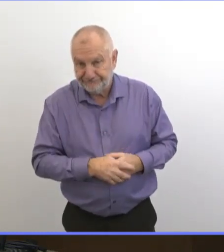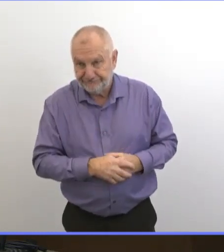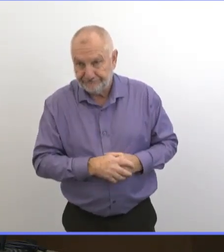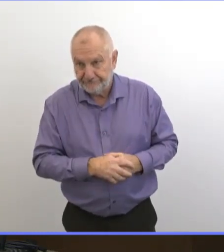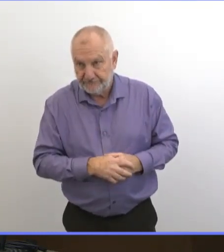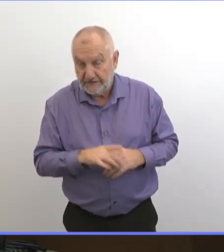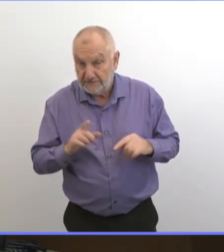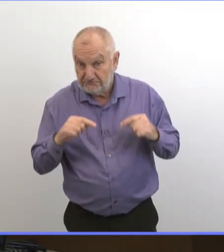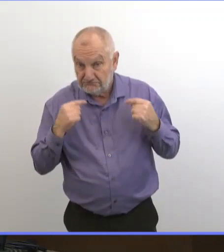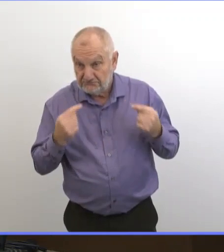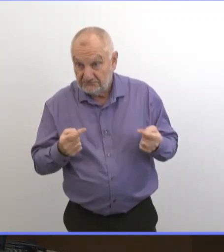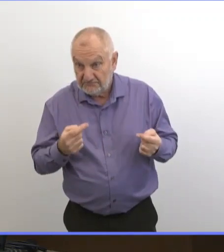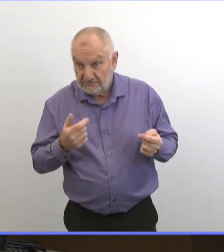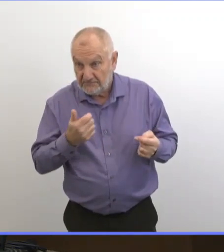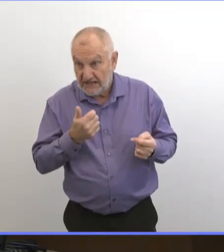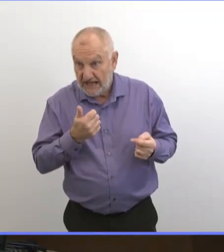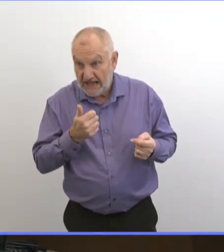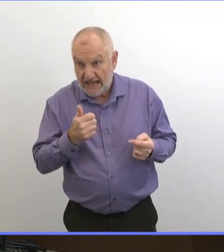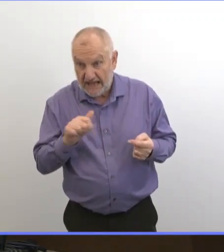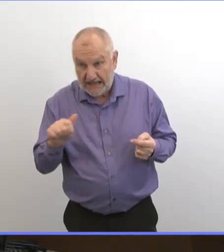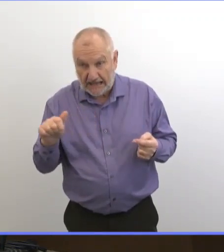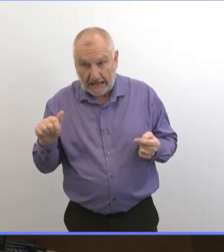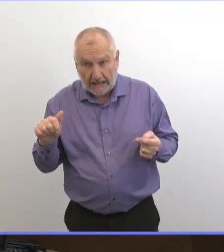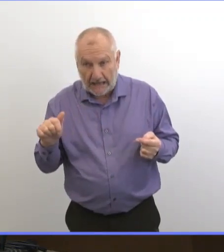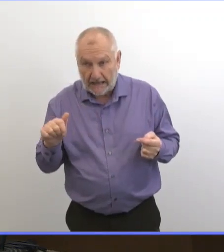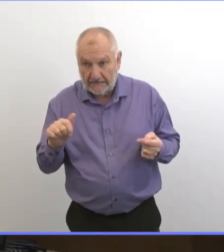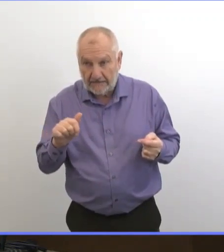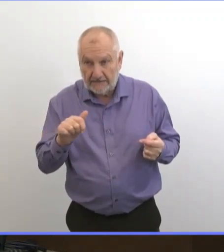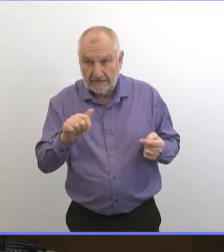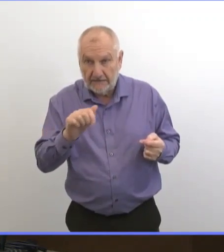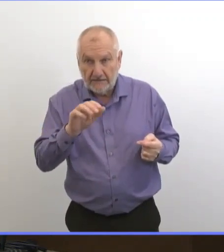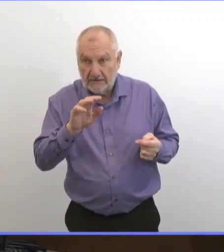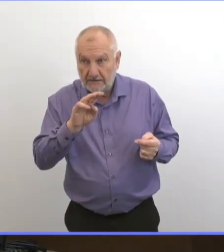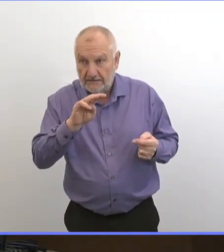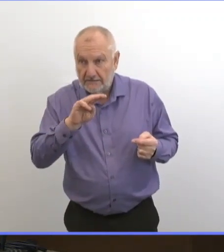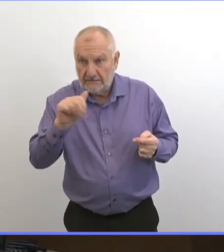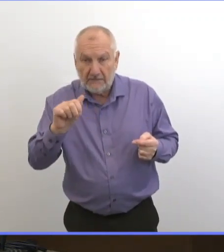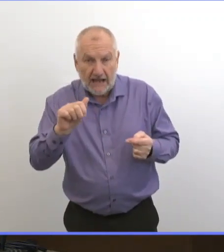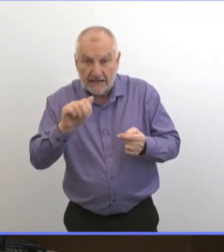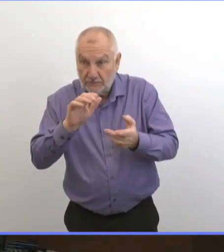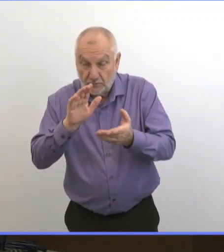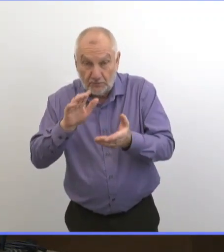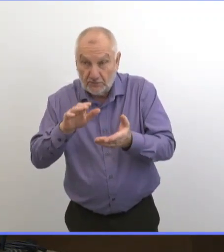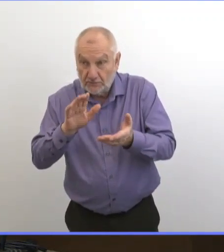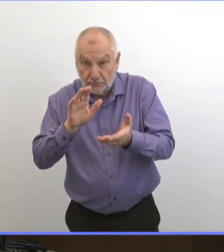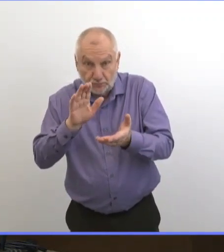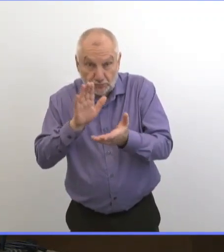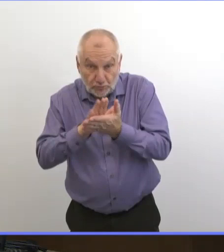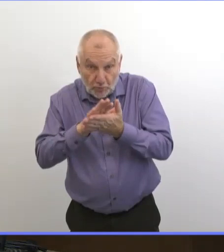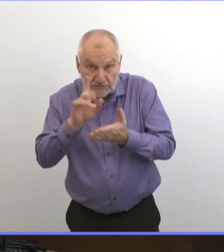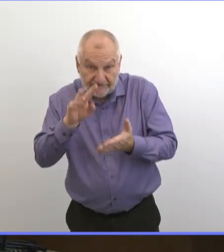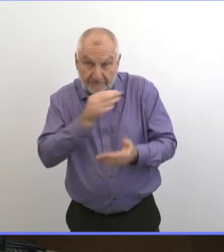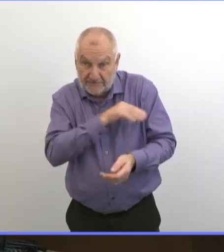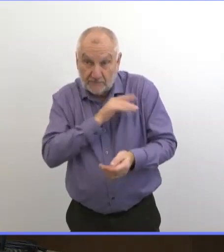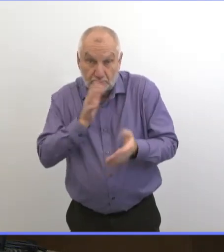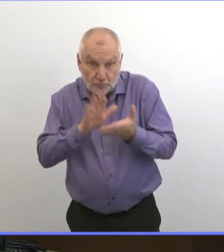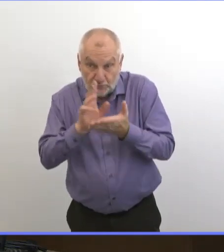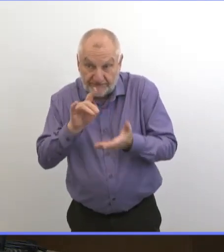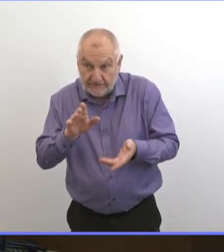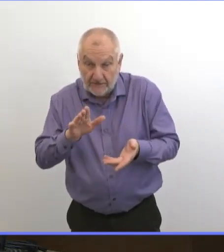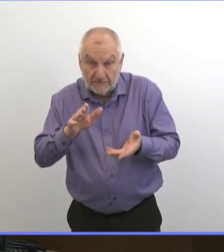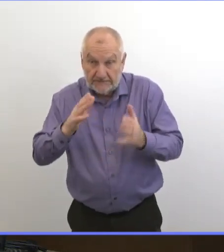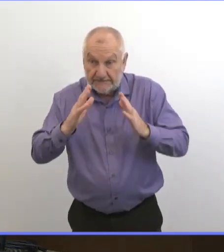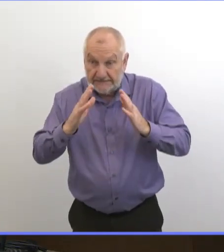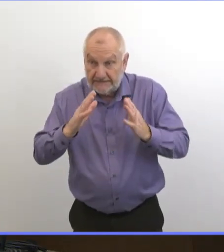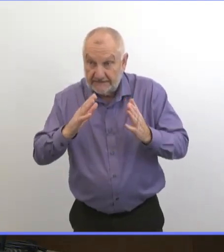Est-ce qu'il y eu quelques indications que ce soit de différentes divisions scolaires du Manitoba qui vont